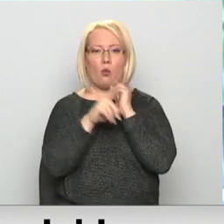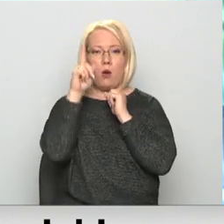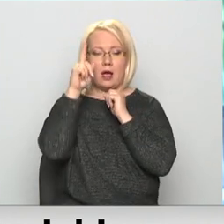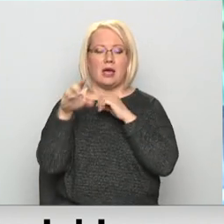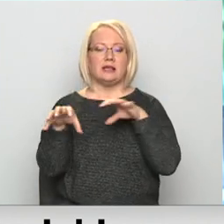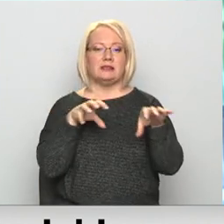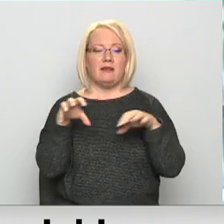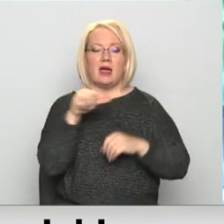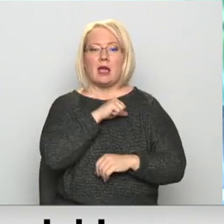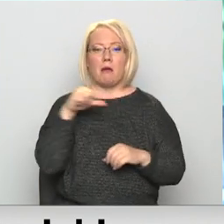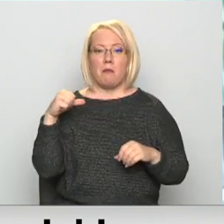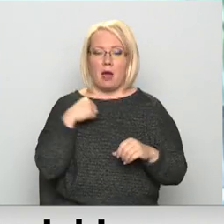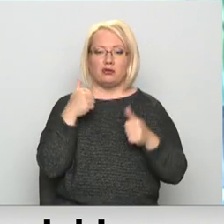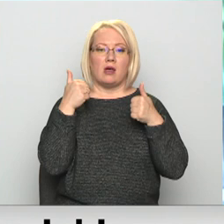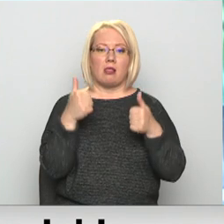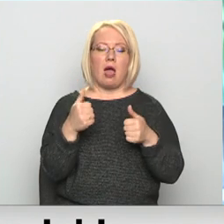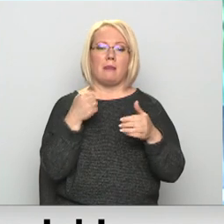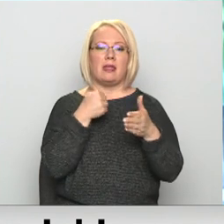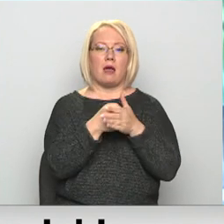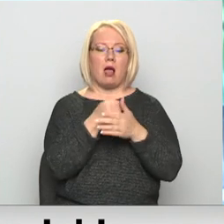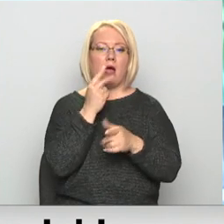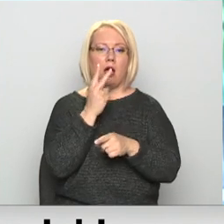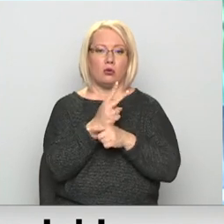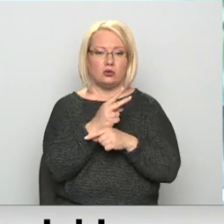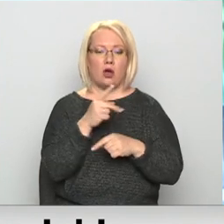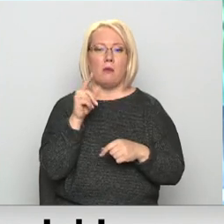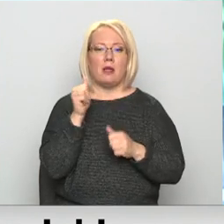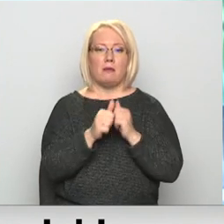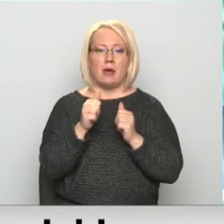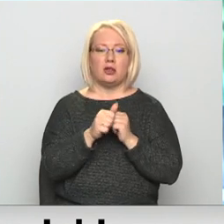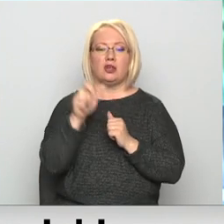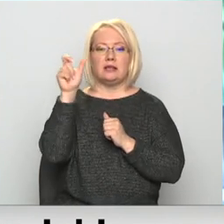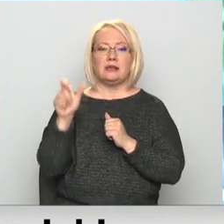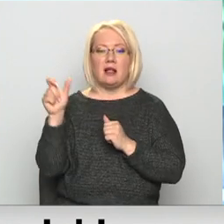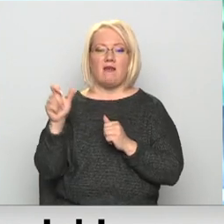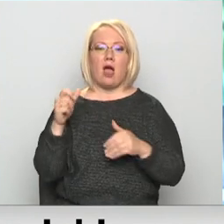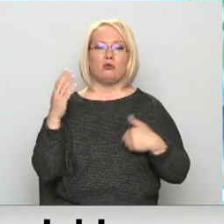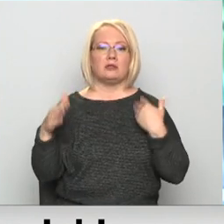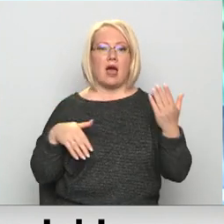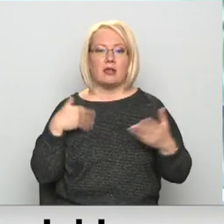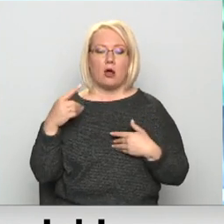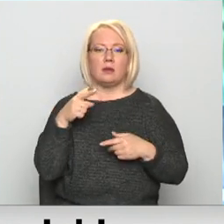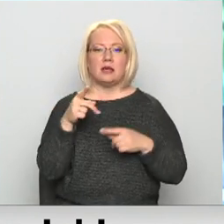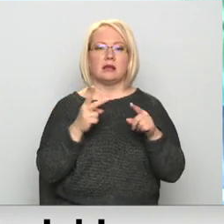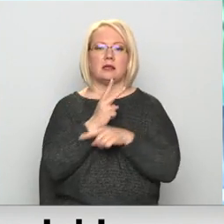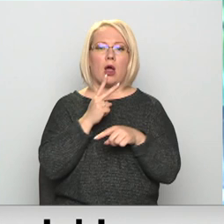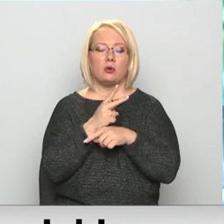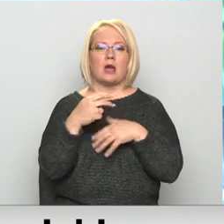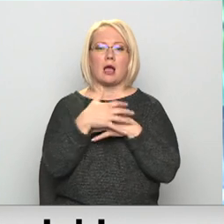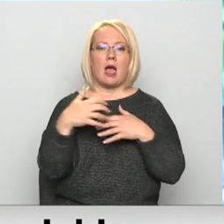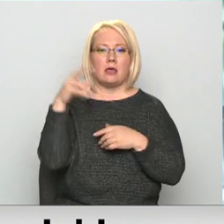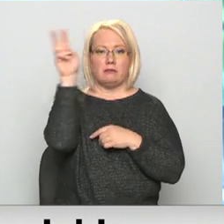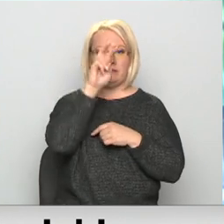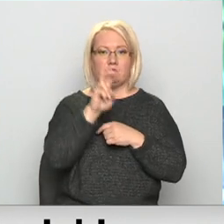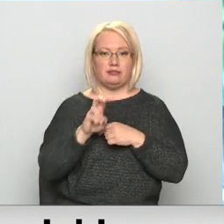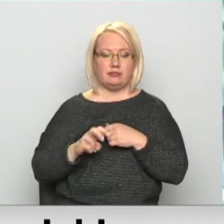šo uzdevumu tiek galā. Un biežāk ir tā, ka cilvēku satraukums ir tas, kas viņiem traucē, nokāpt